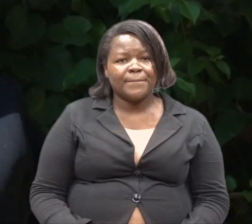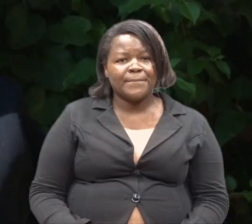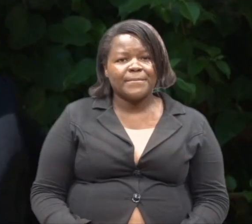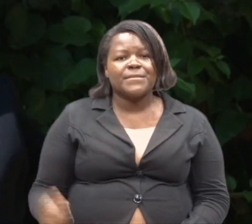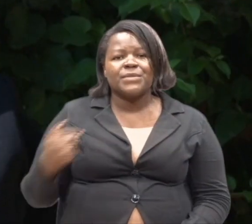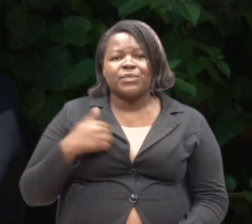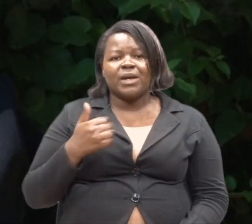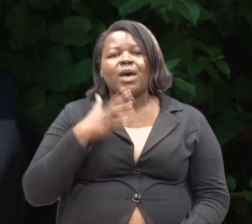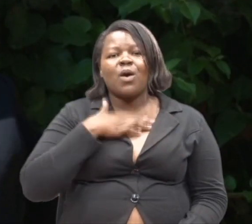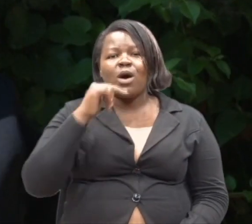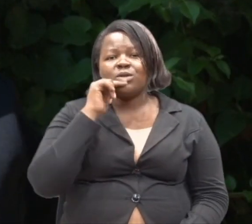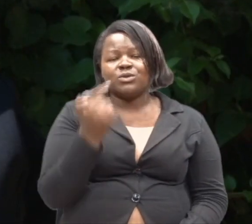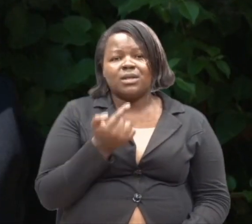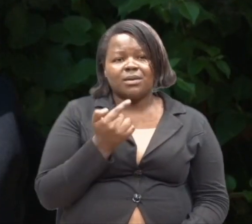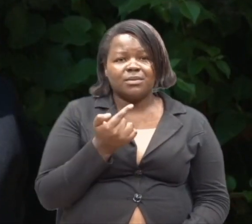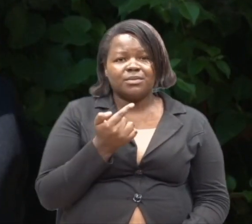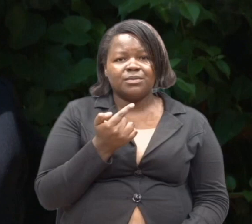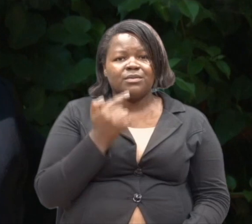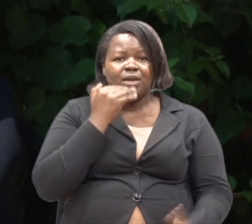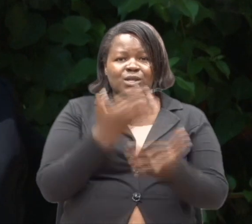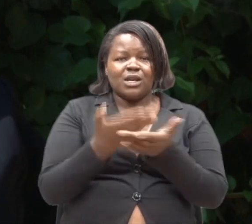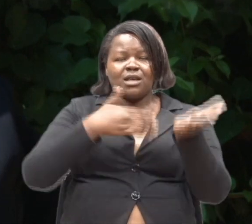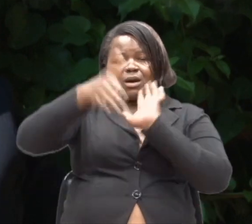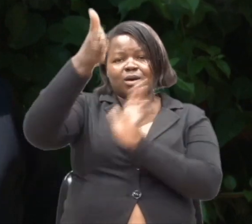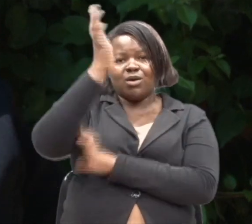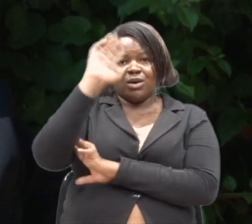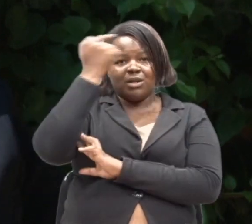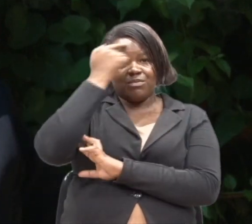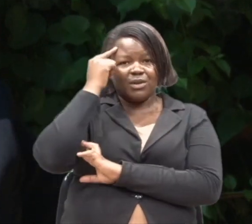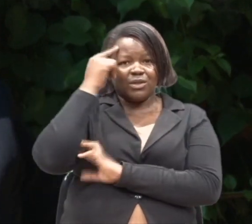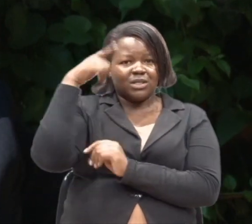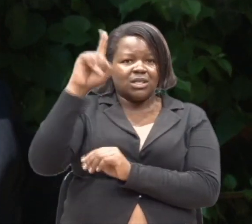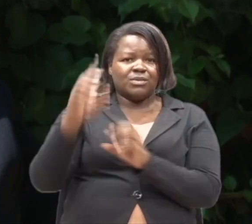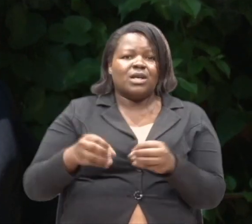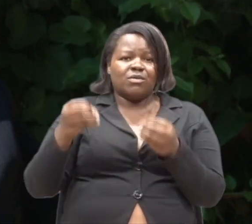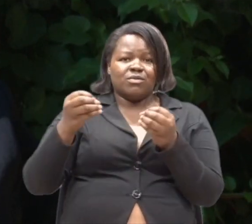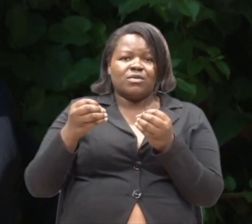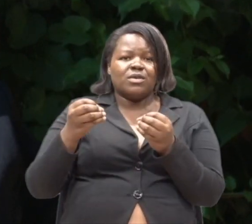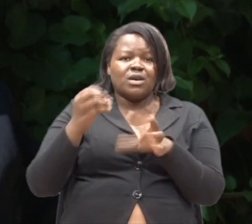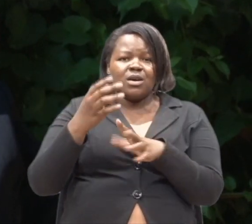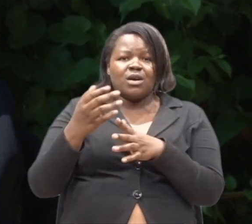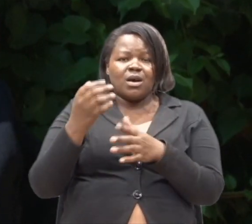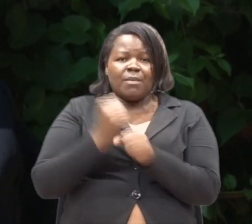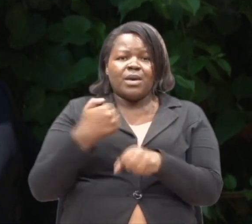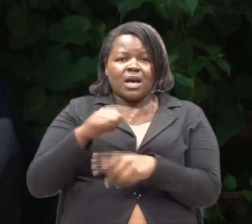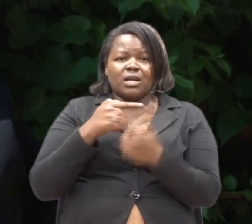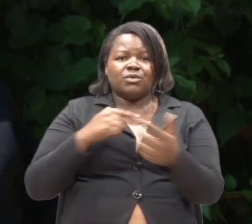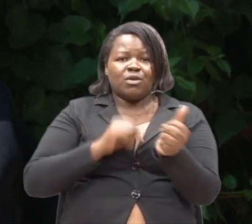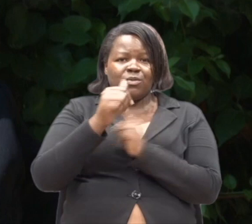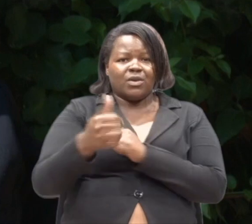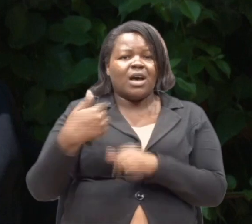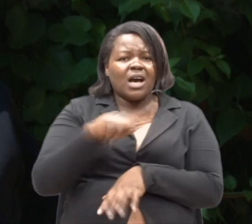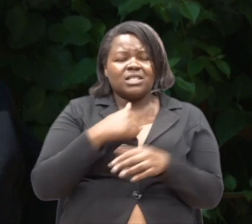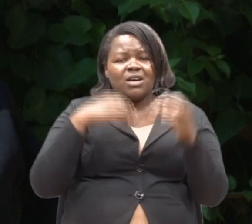Mi, jagu ni kusukulu mungu, kwa mana hame tutuwa mbali. Hatu kuwa na